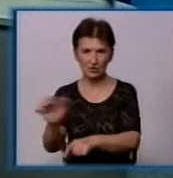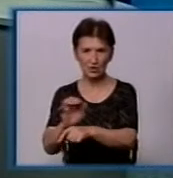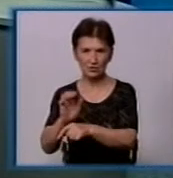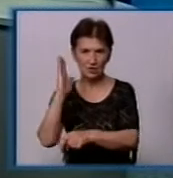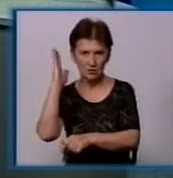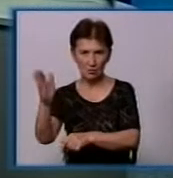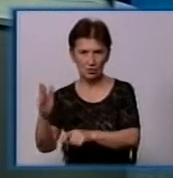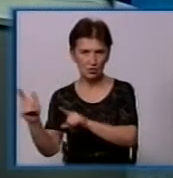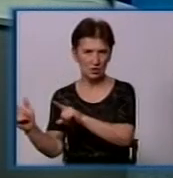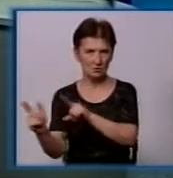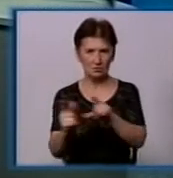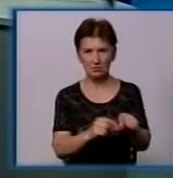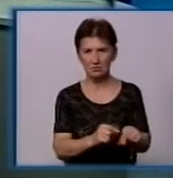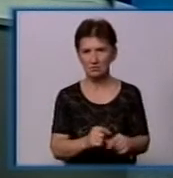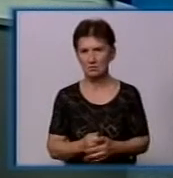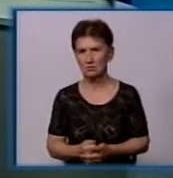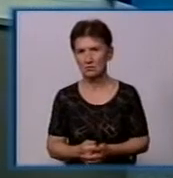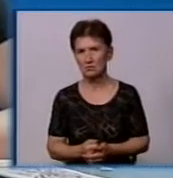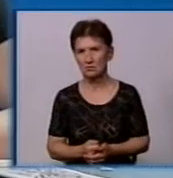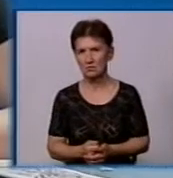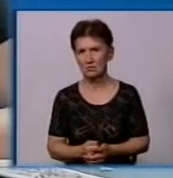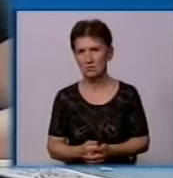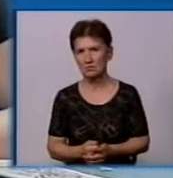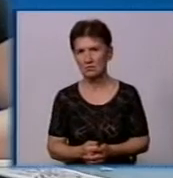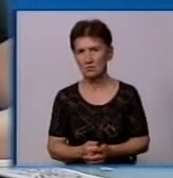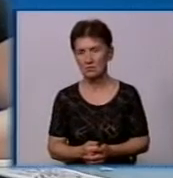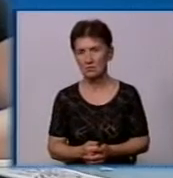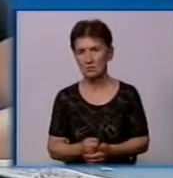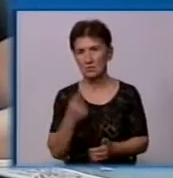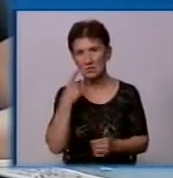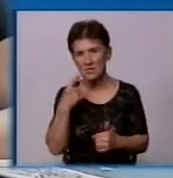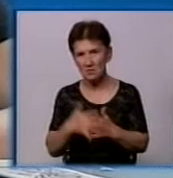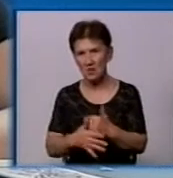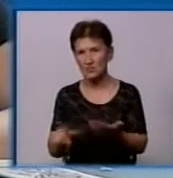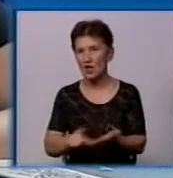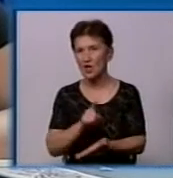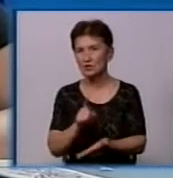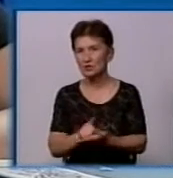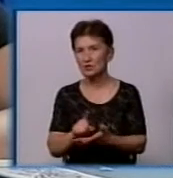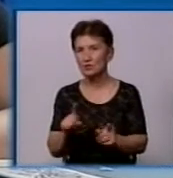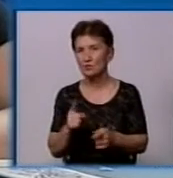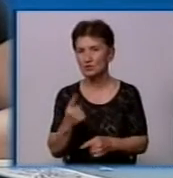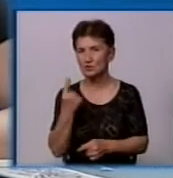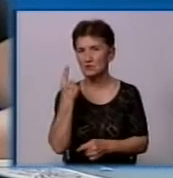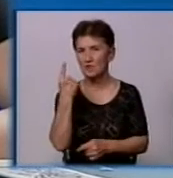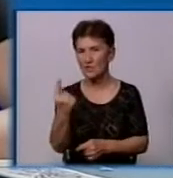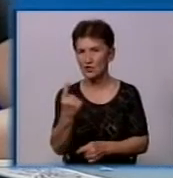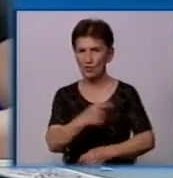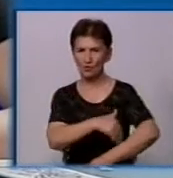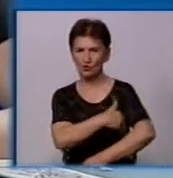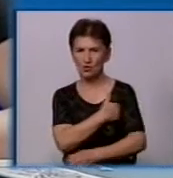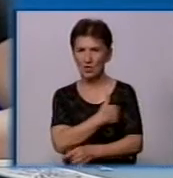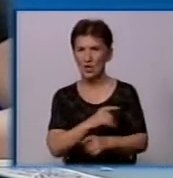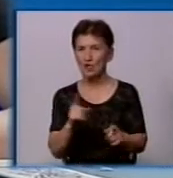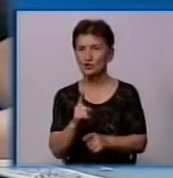це. Це не рентабельно? Ні. Все ж таки не. Много, а должно бути нескільки, понимаете? Вот если, почему именно в одному ЖЕКі ми установили, щоб було хотя бы